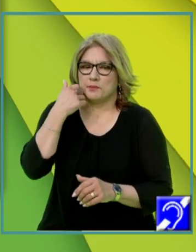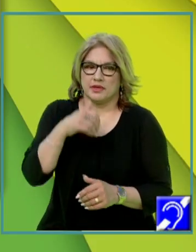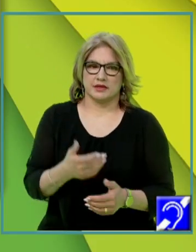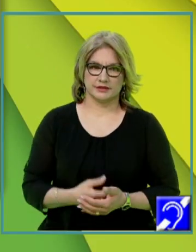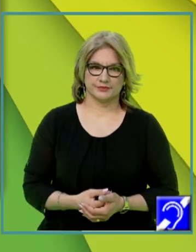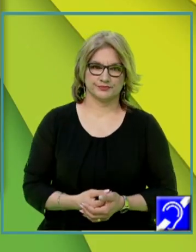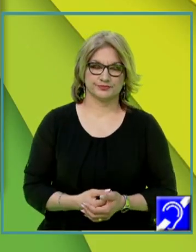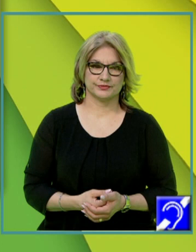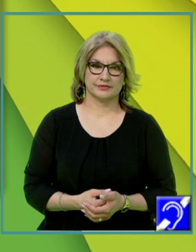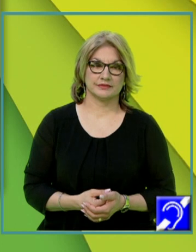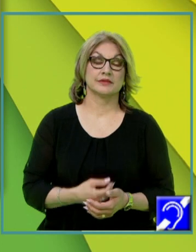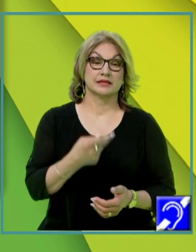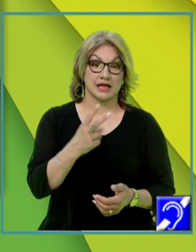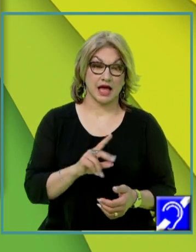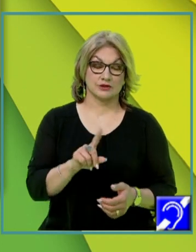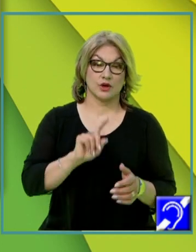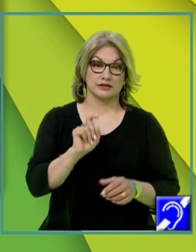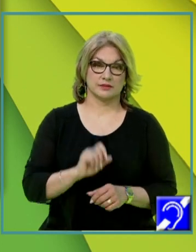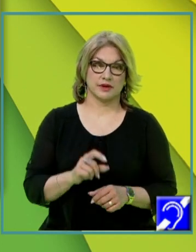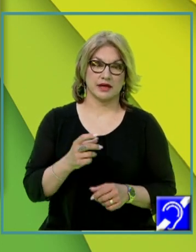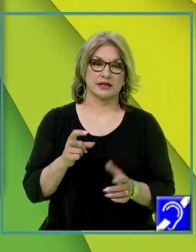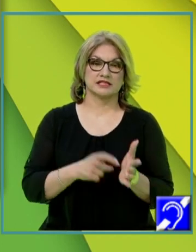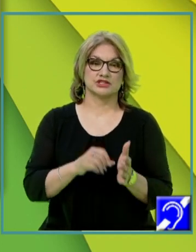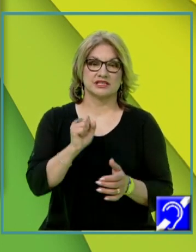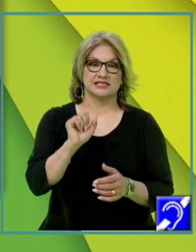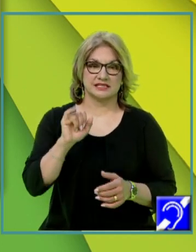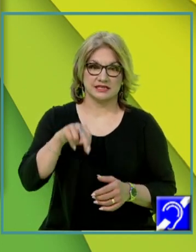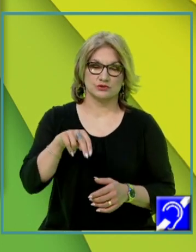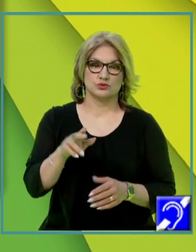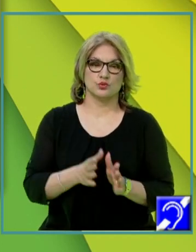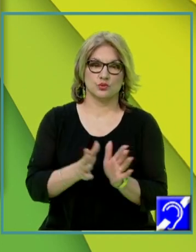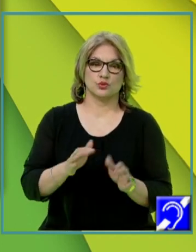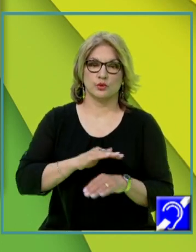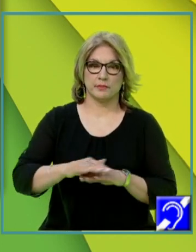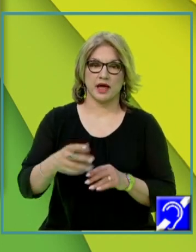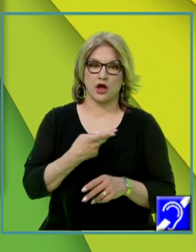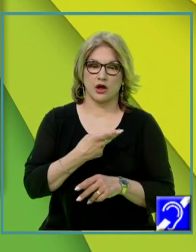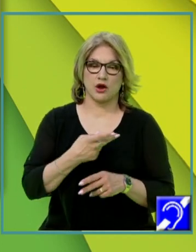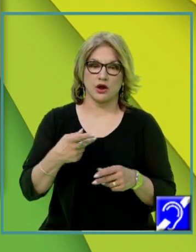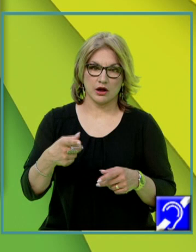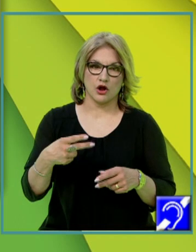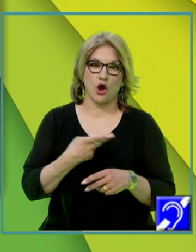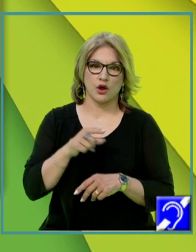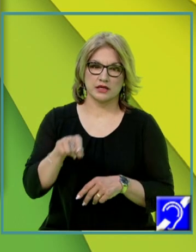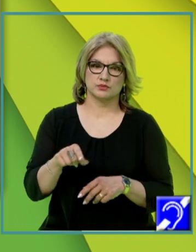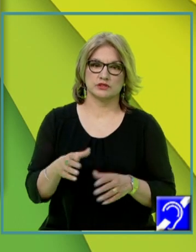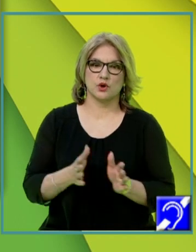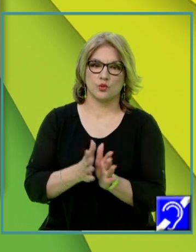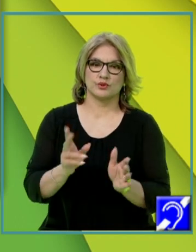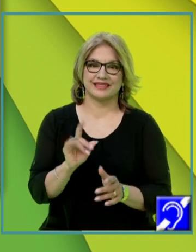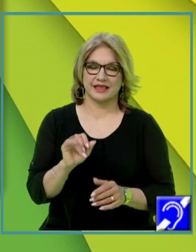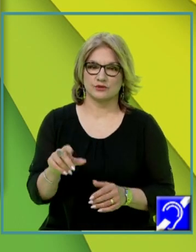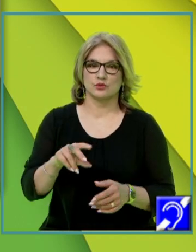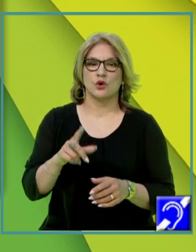a doua întrebare, și anume, ni se cere sinusul unghiului plan, corespunzător unghiului diedru, format de planele